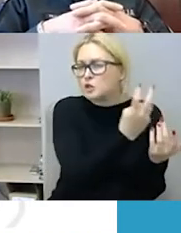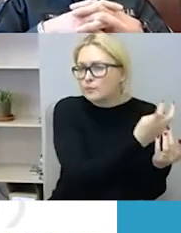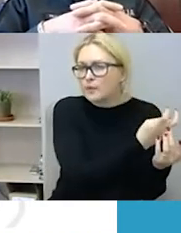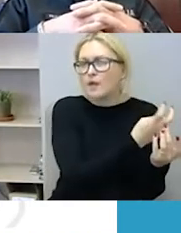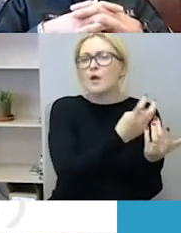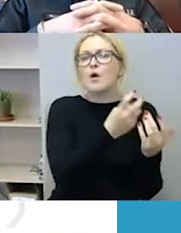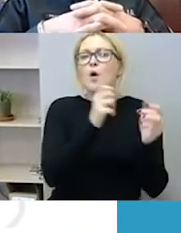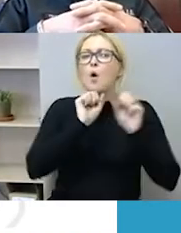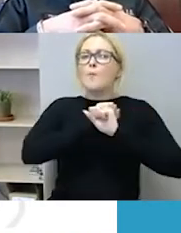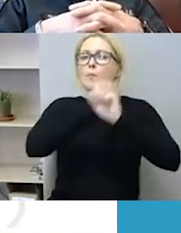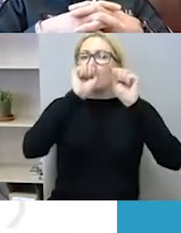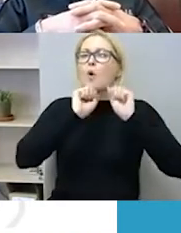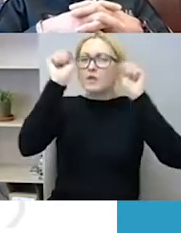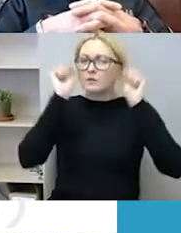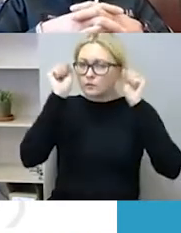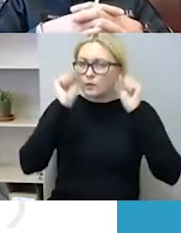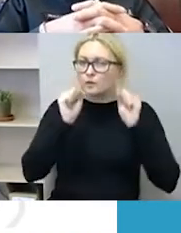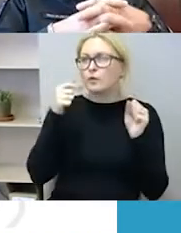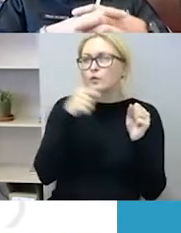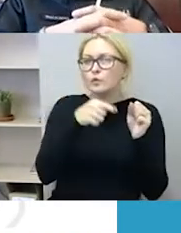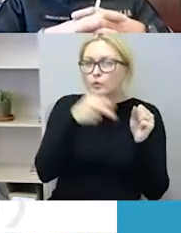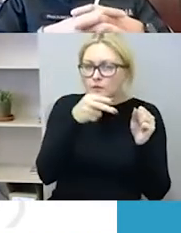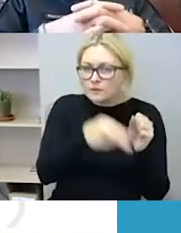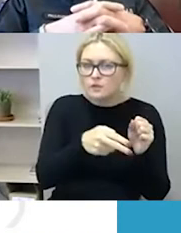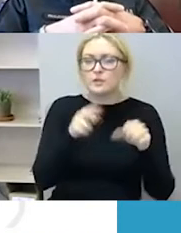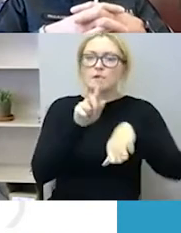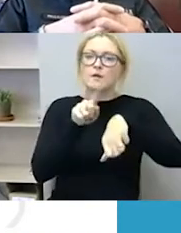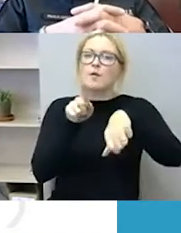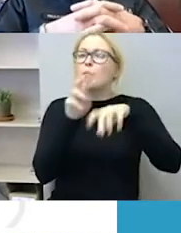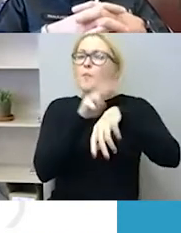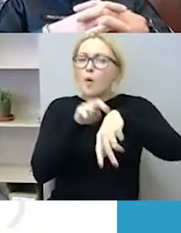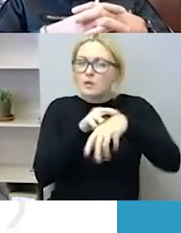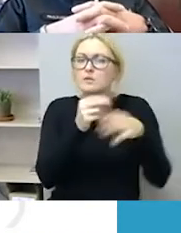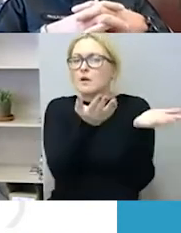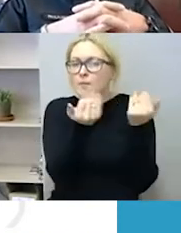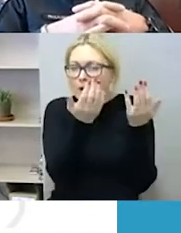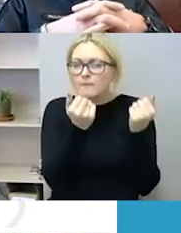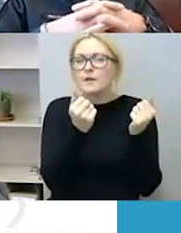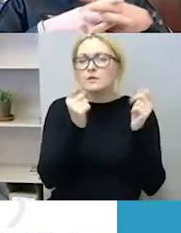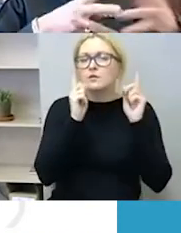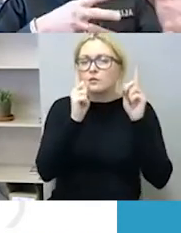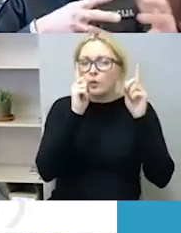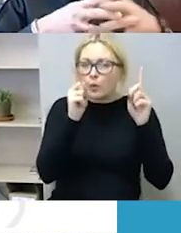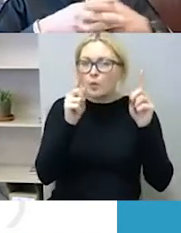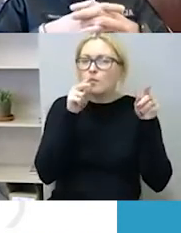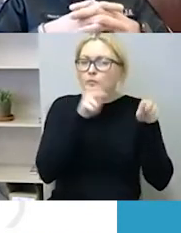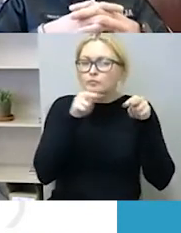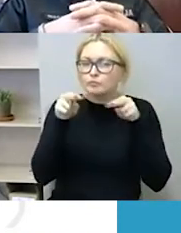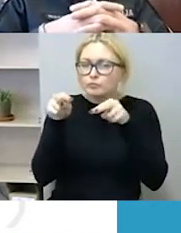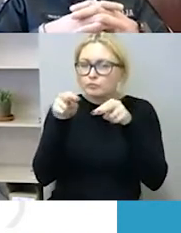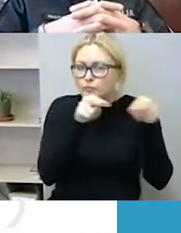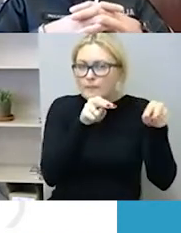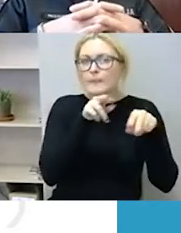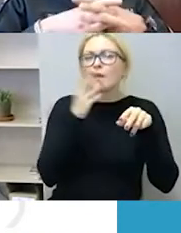tūkstančių ir viš tūkstančio policijos pareigūnų, buvo pasitelkta tam, kad užtikrinti saugumą tų eitinių